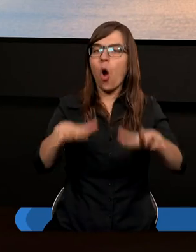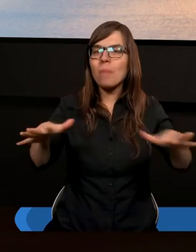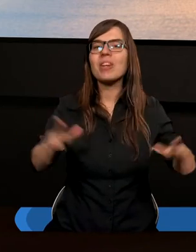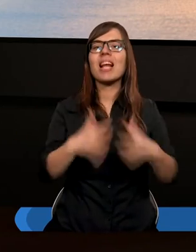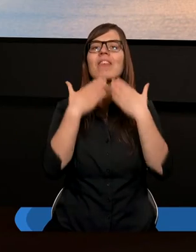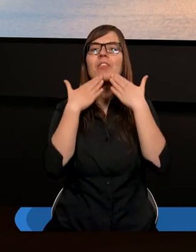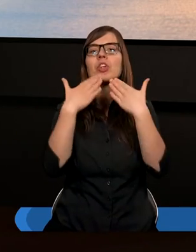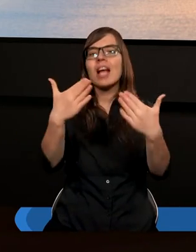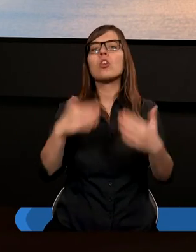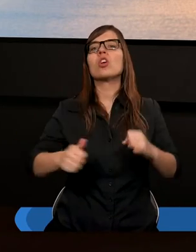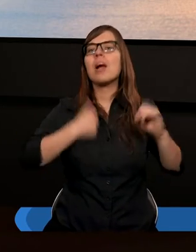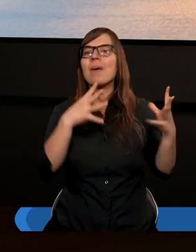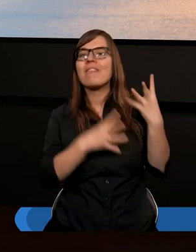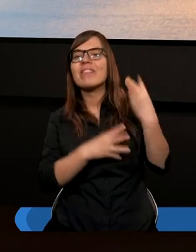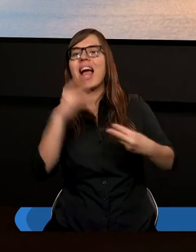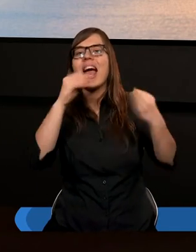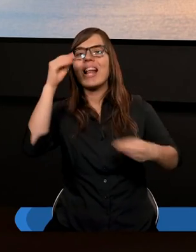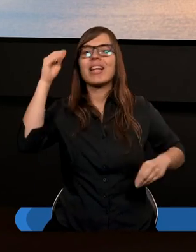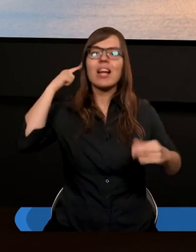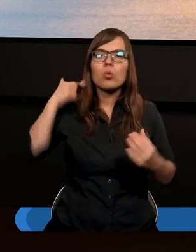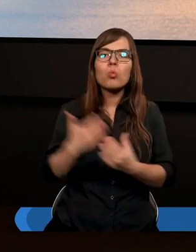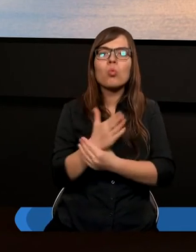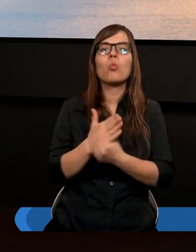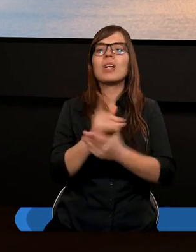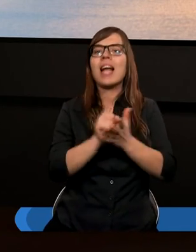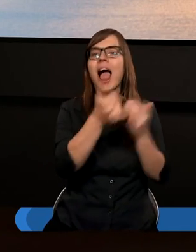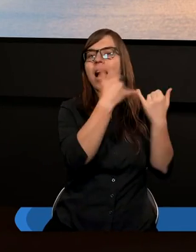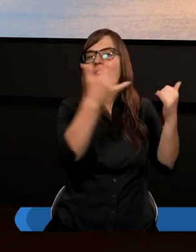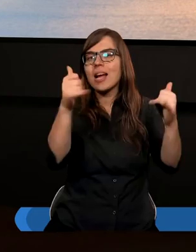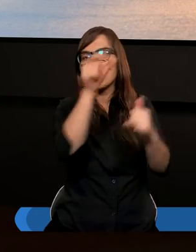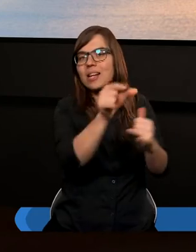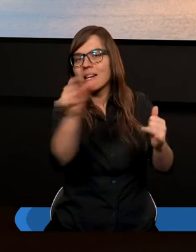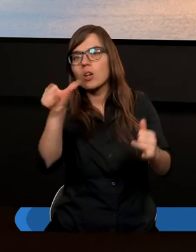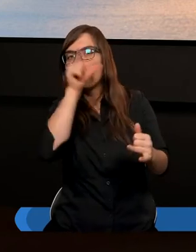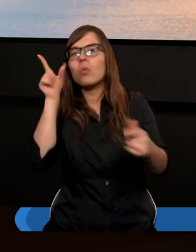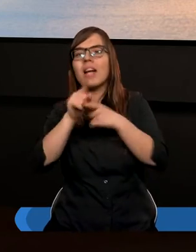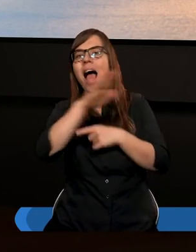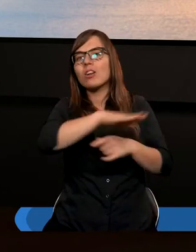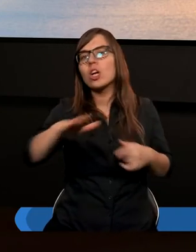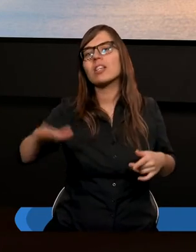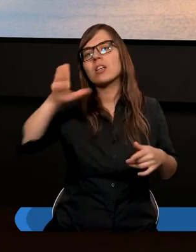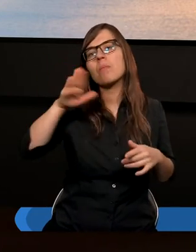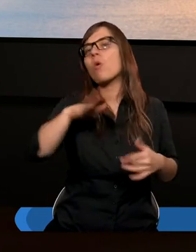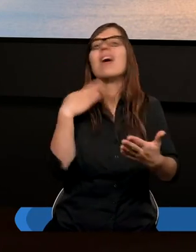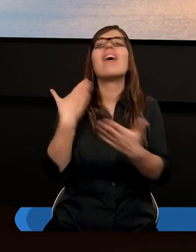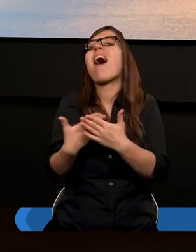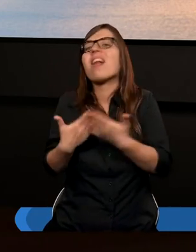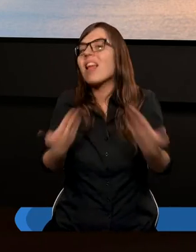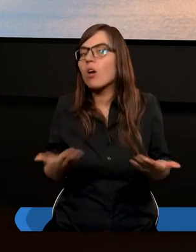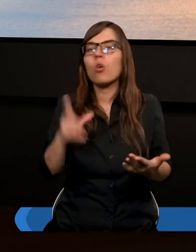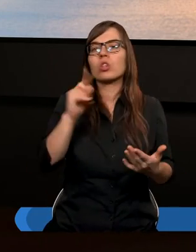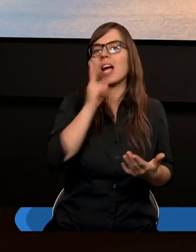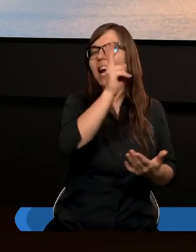aby więcej służyć dla innych ludzi dla dzieci bożych dlatego że każdy